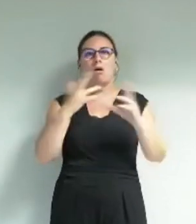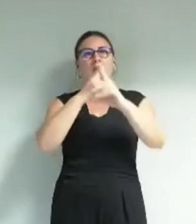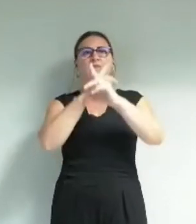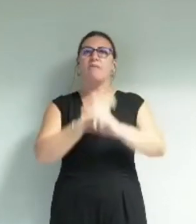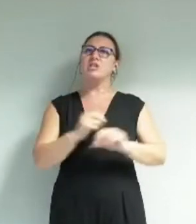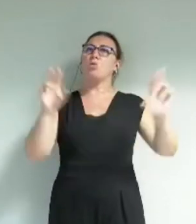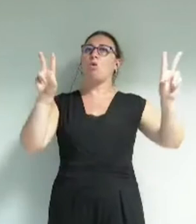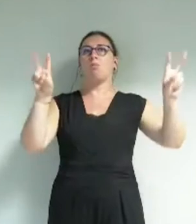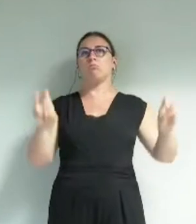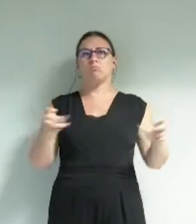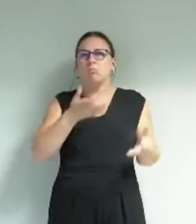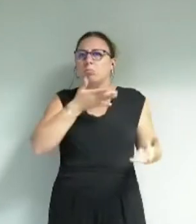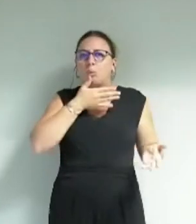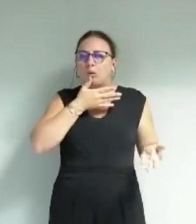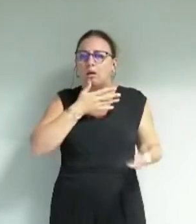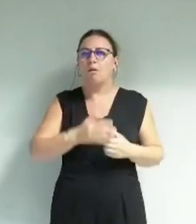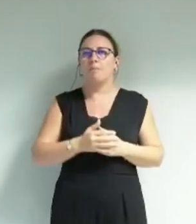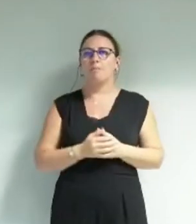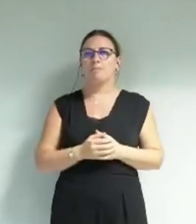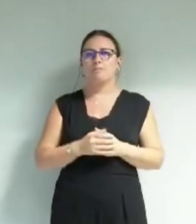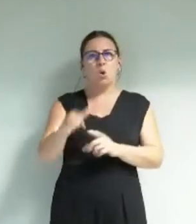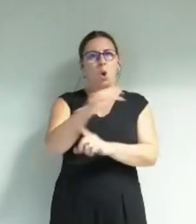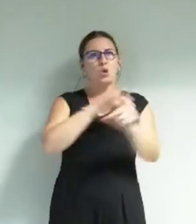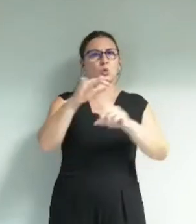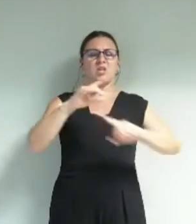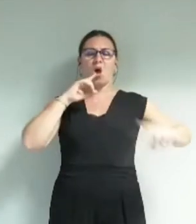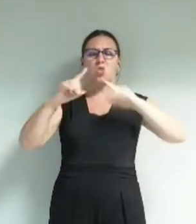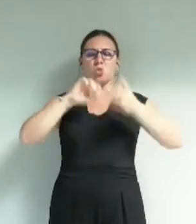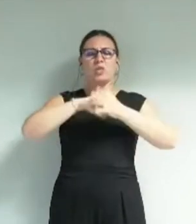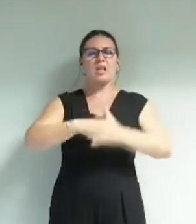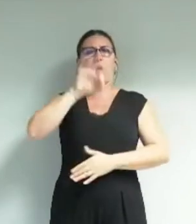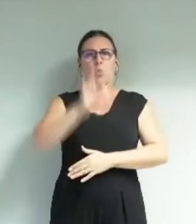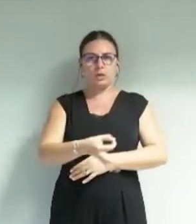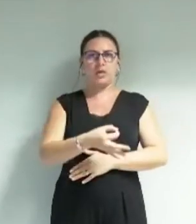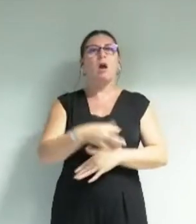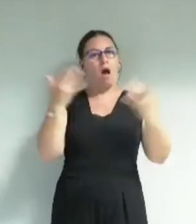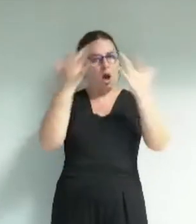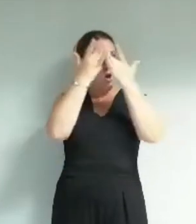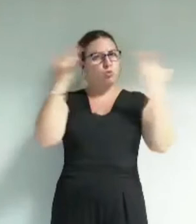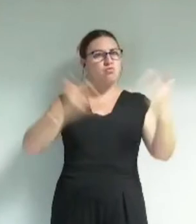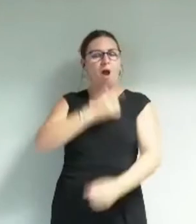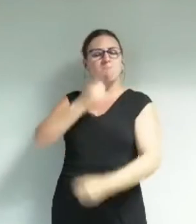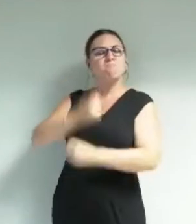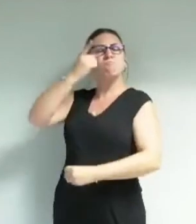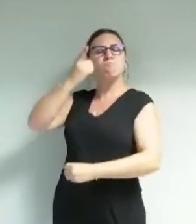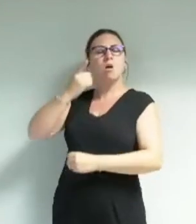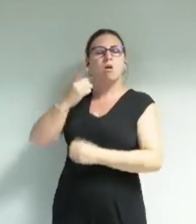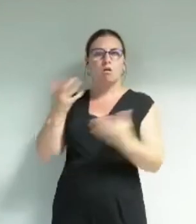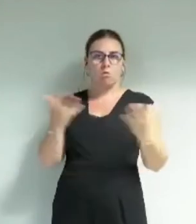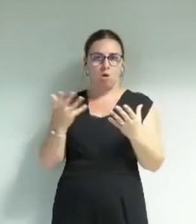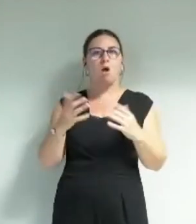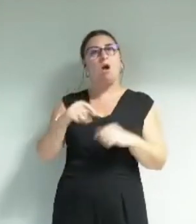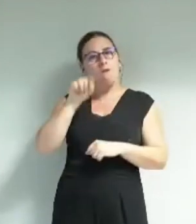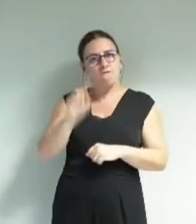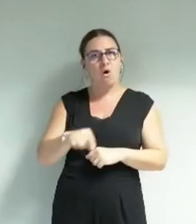préalablement seules les sociétés totalitaires ont encadré la culture en lui intimant une obligation d